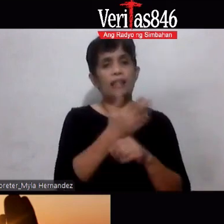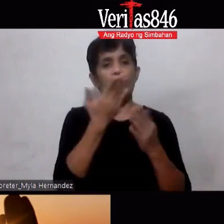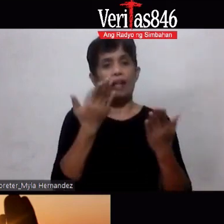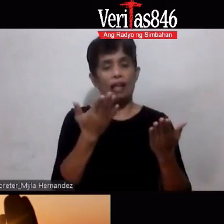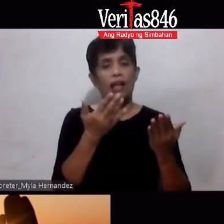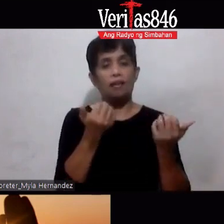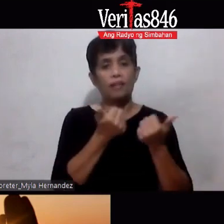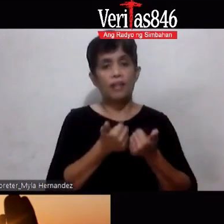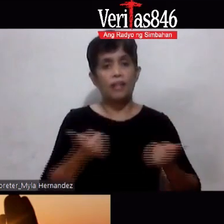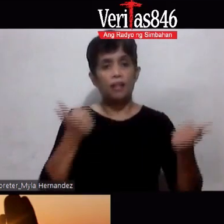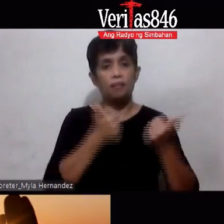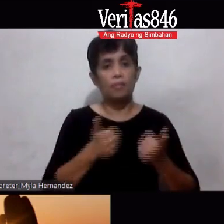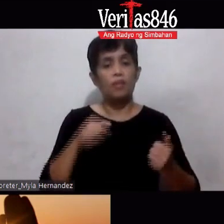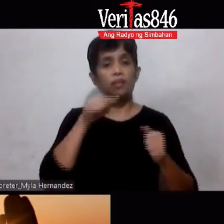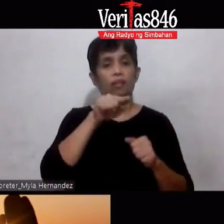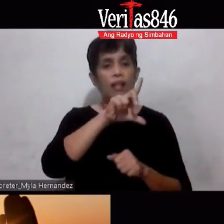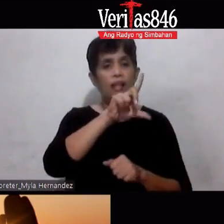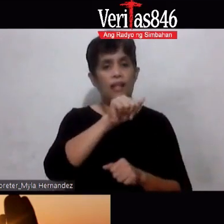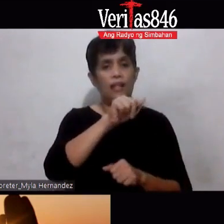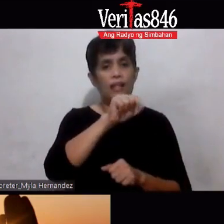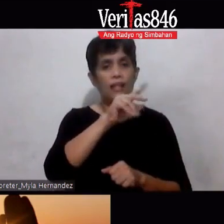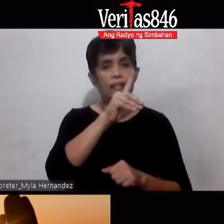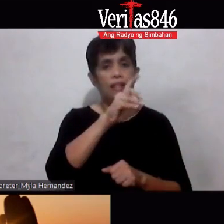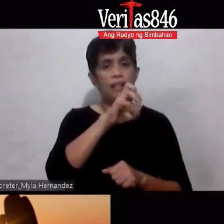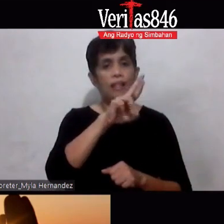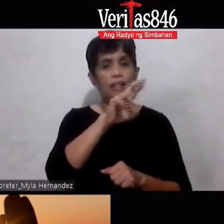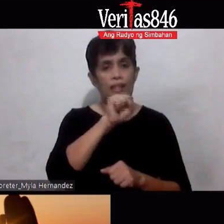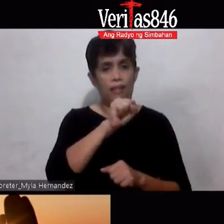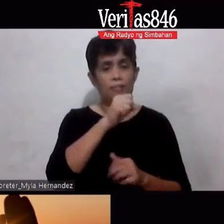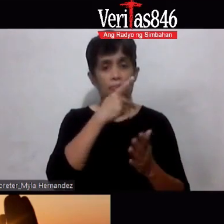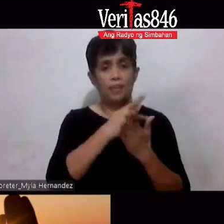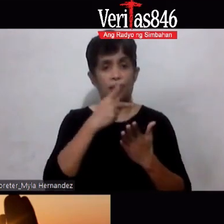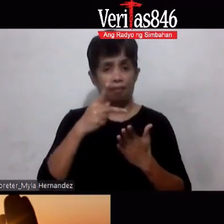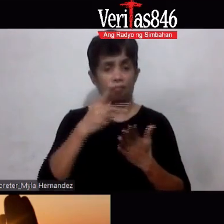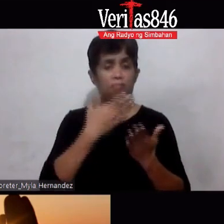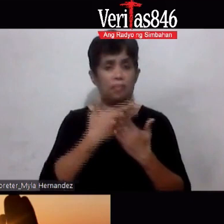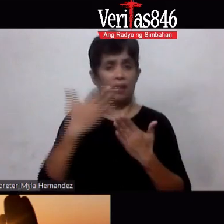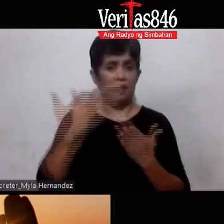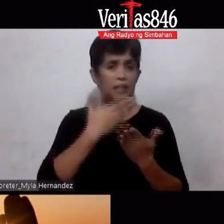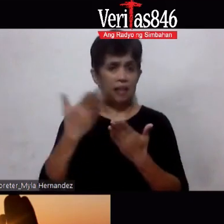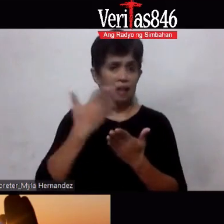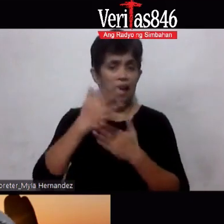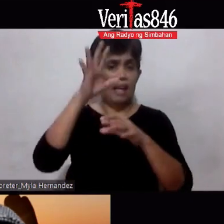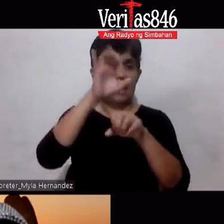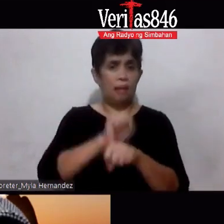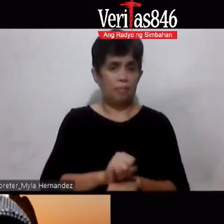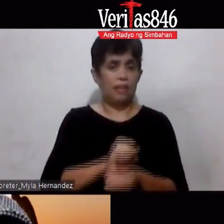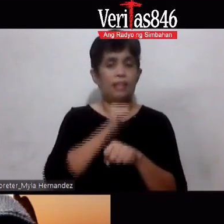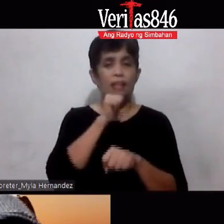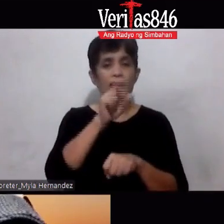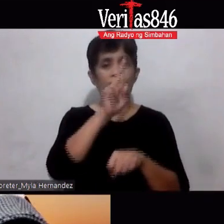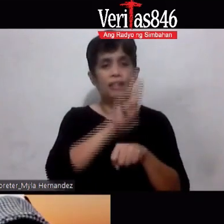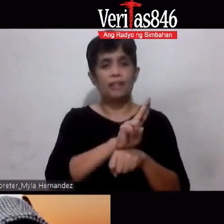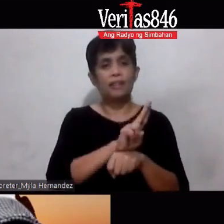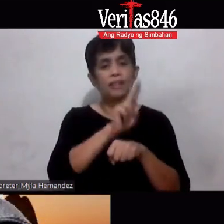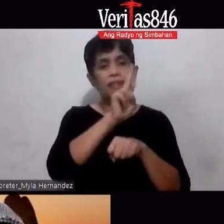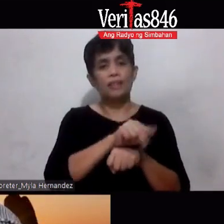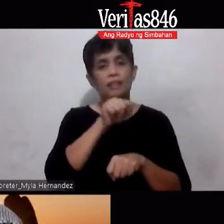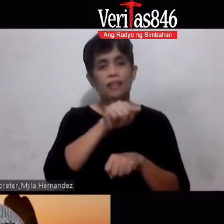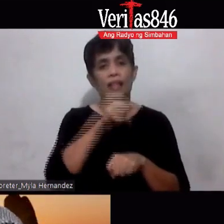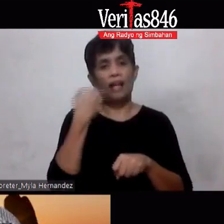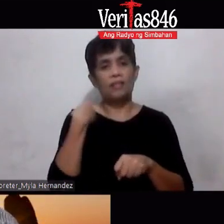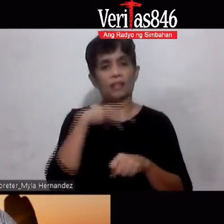landers purchasing is a habit so hindi sila sanay na meron sa landers so